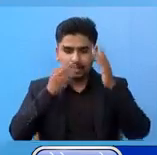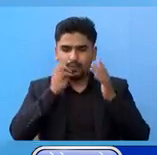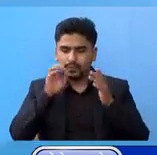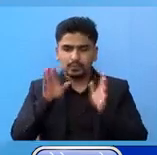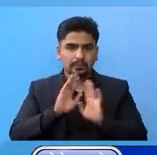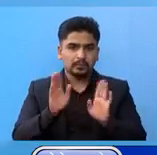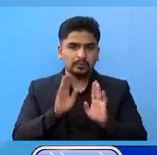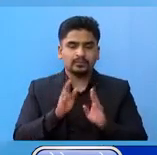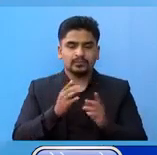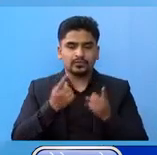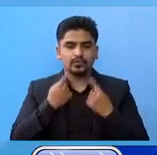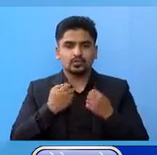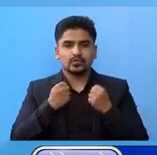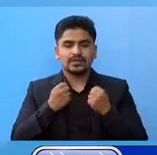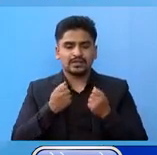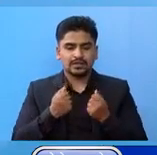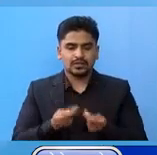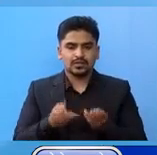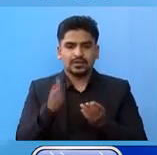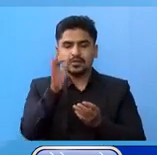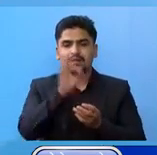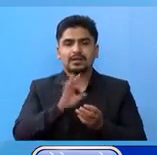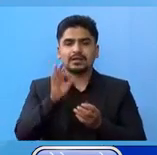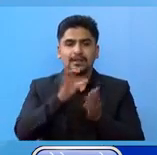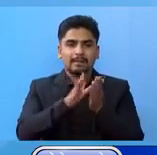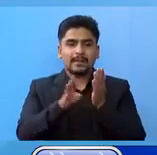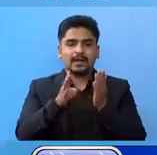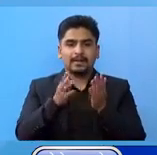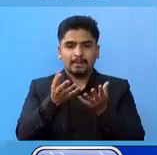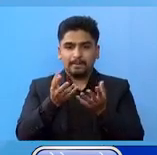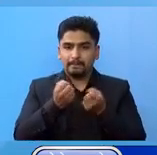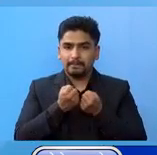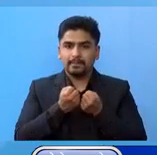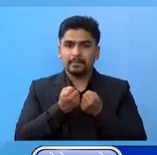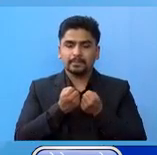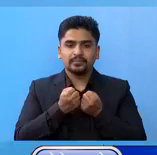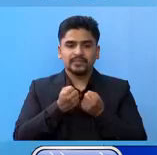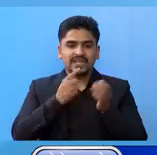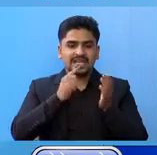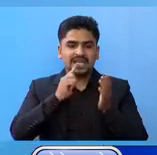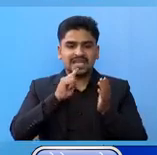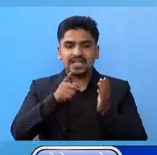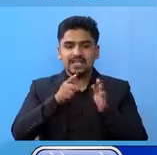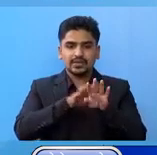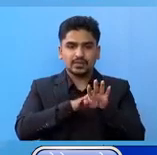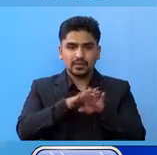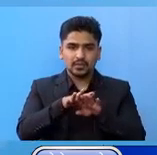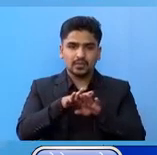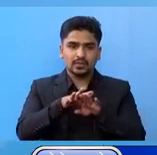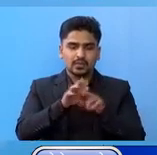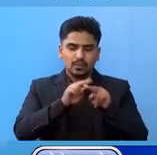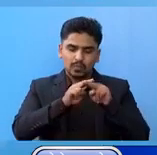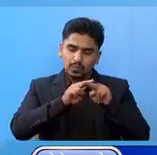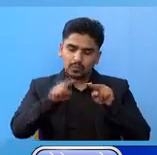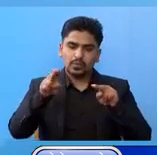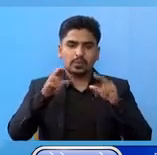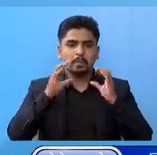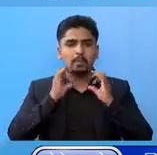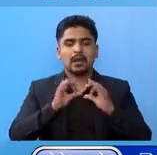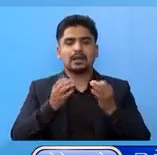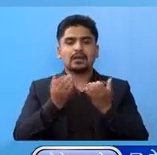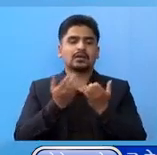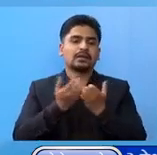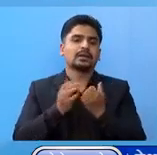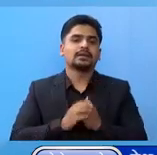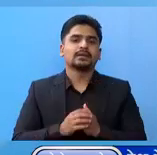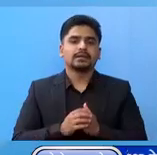थुकने। स्वाहत्य तता जन्संख्य मंत्राले बाट प्राप्त निर्देशन हरुको पून रूप मा पालना